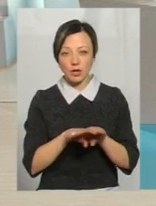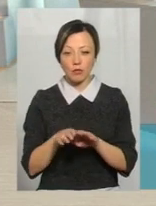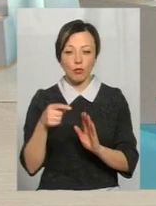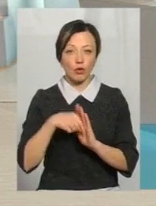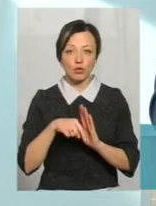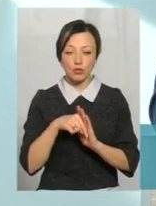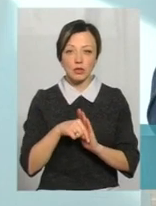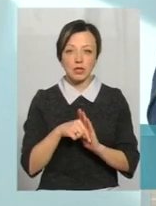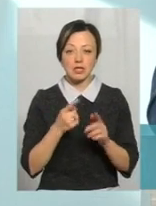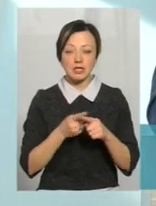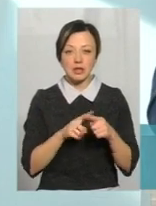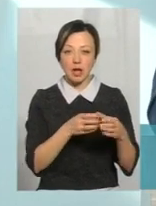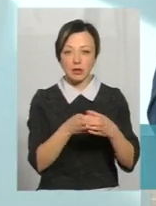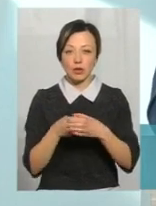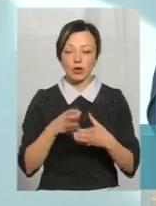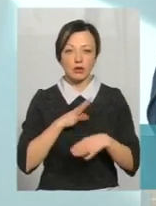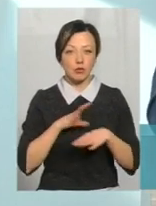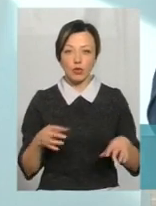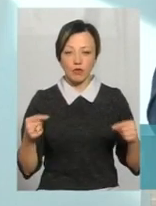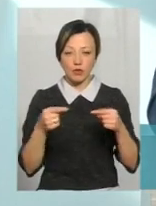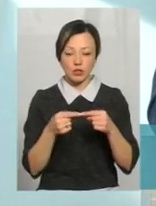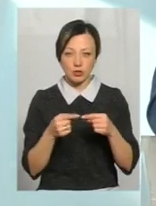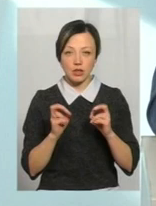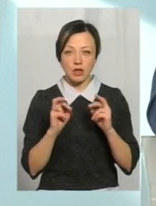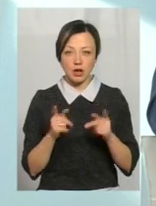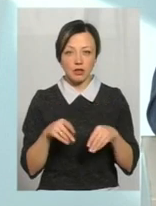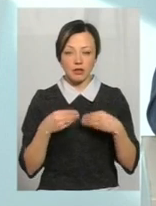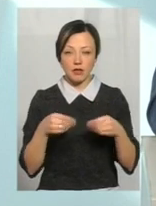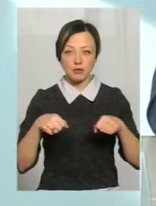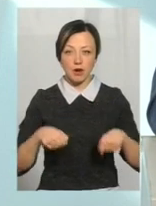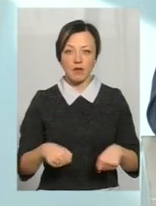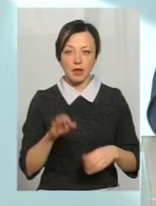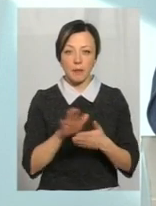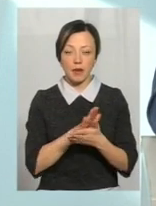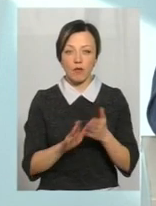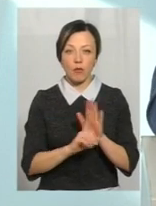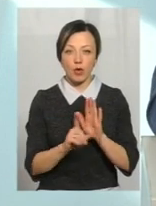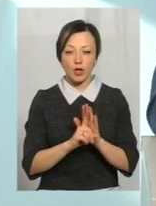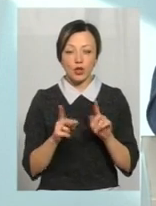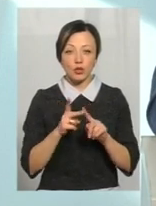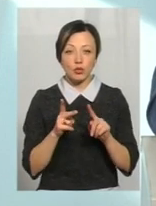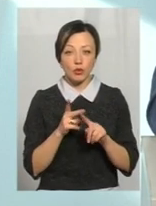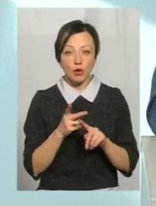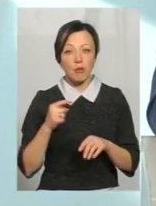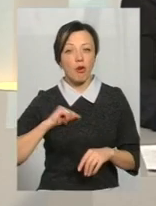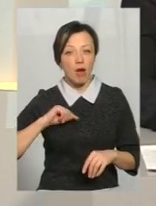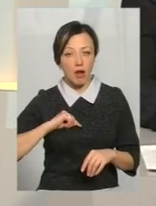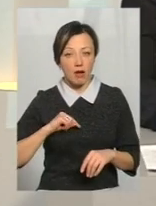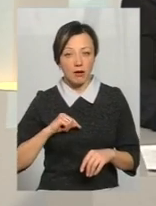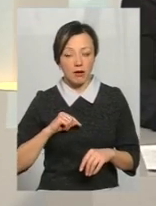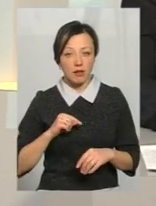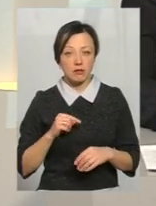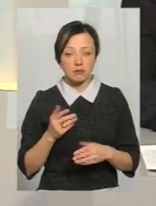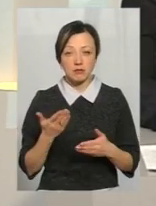суті, дані категорії, вони не були визначені, як їм не надавалось право на пільговий проїзд. Друга сторона – моральна. Моральна сторона,